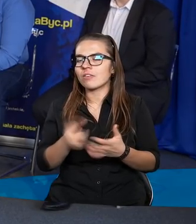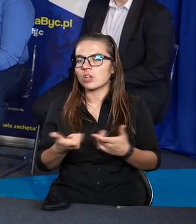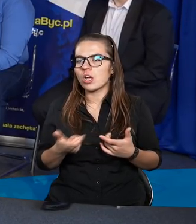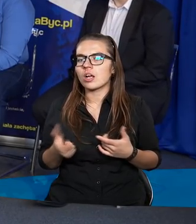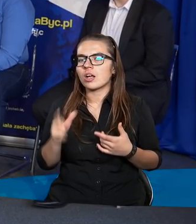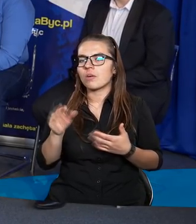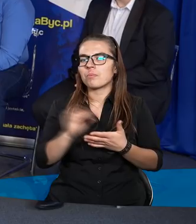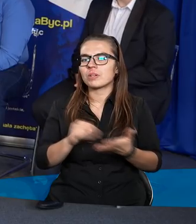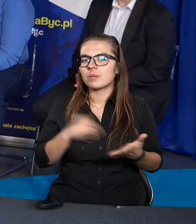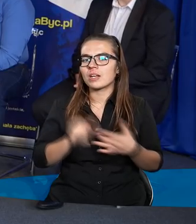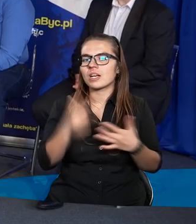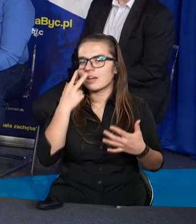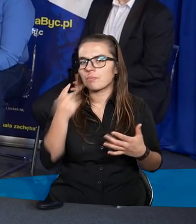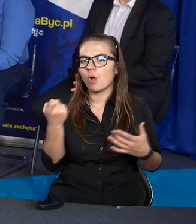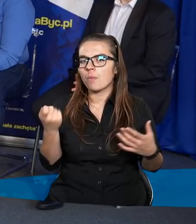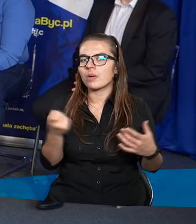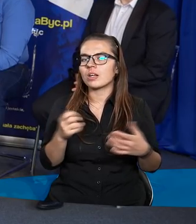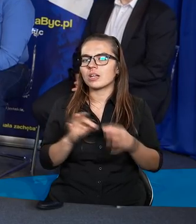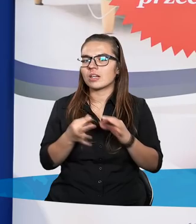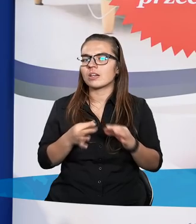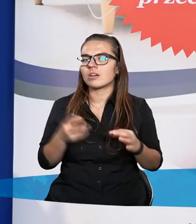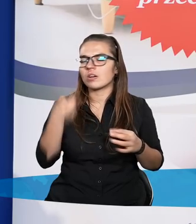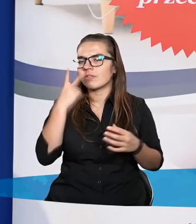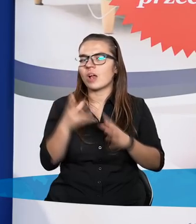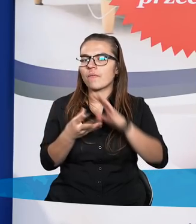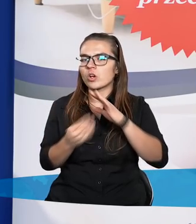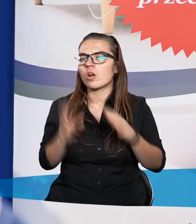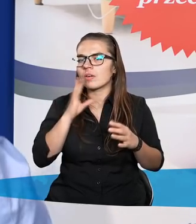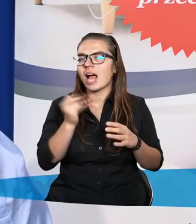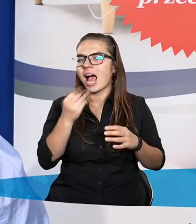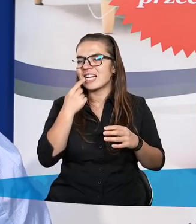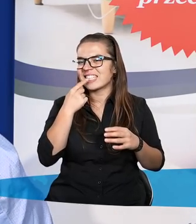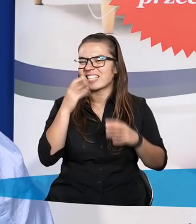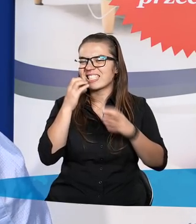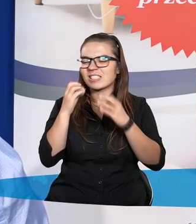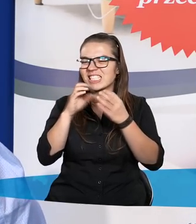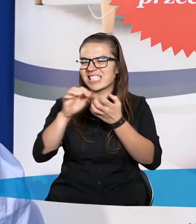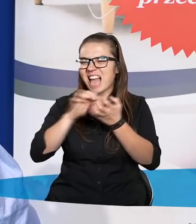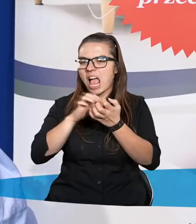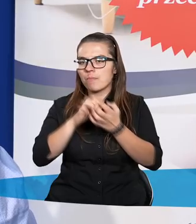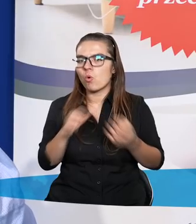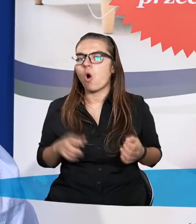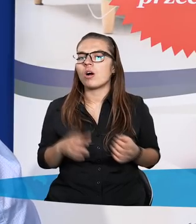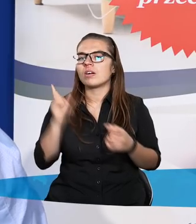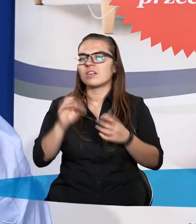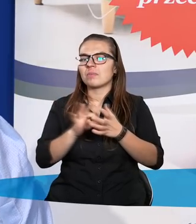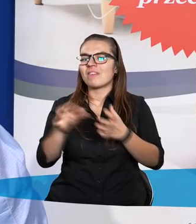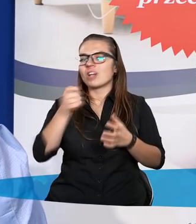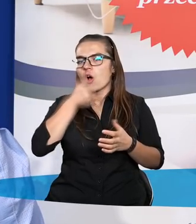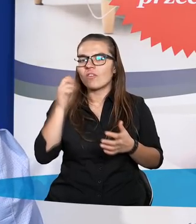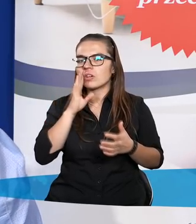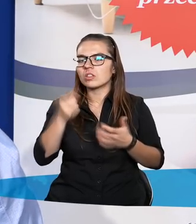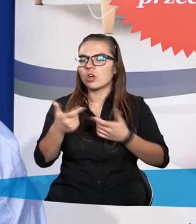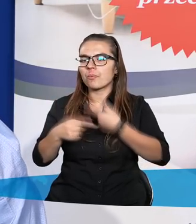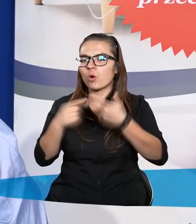w Biblii jest taki moment, gdy Żydzi mówią ojcowie jedli winogrona, a zęby synów ścierpły. Czasem je się pewne owoce,